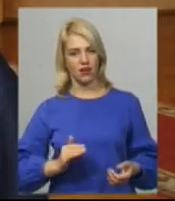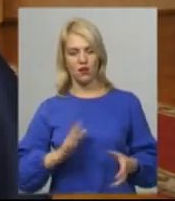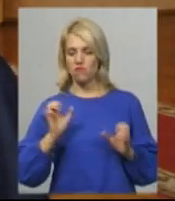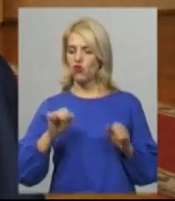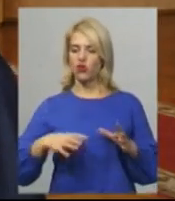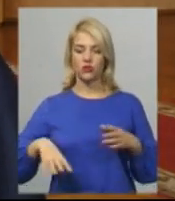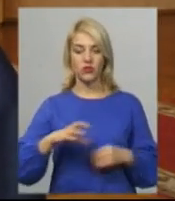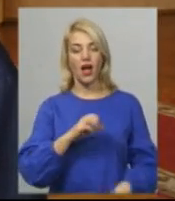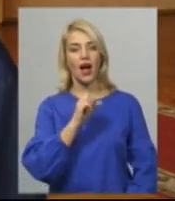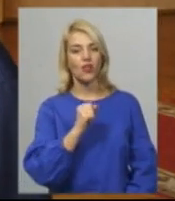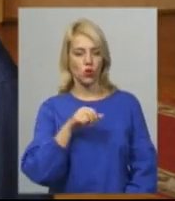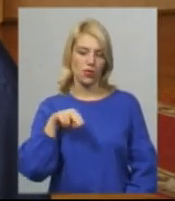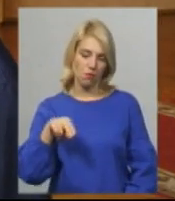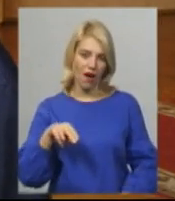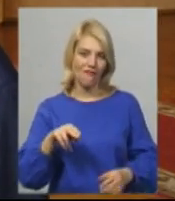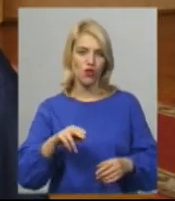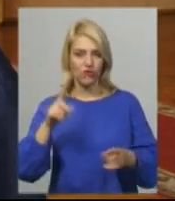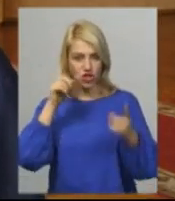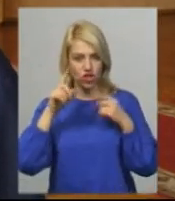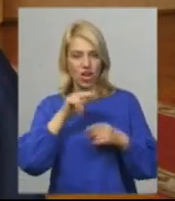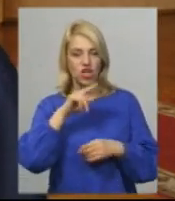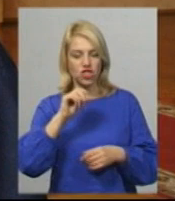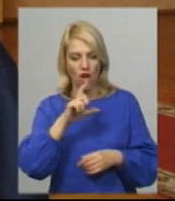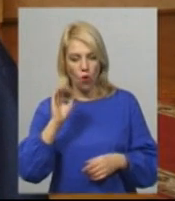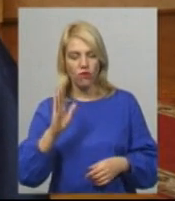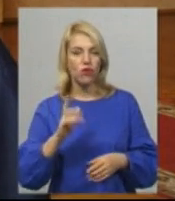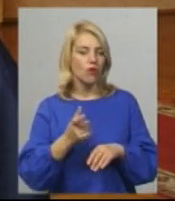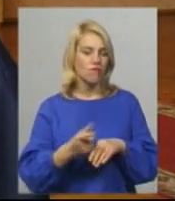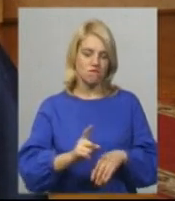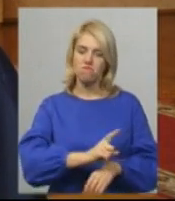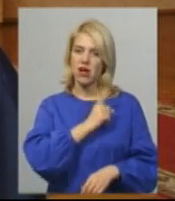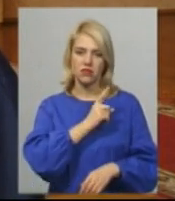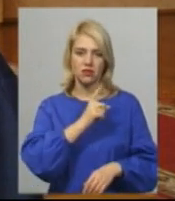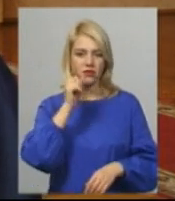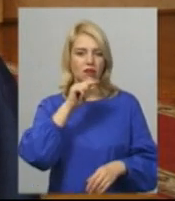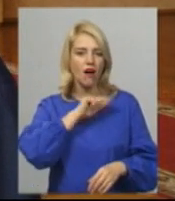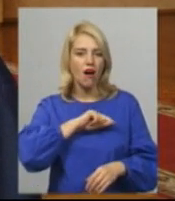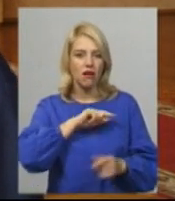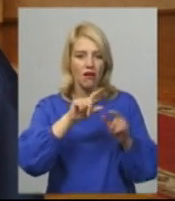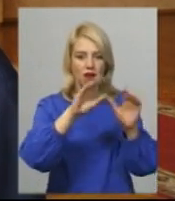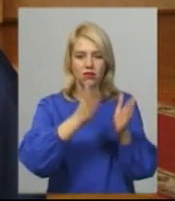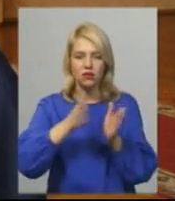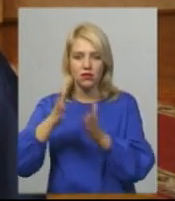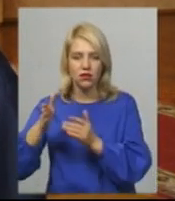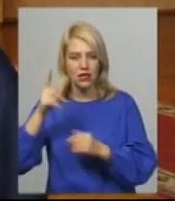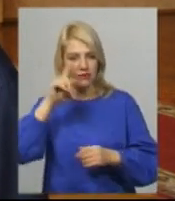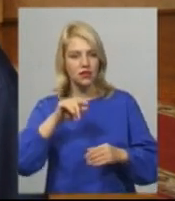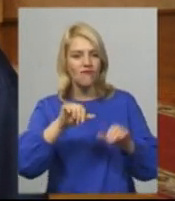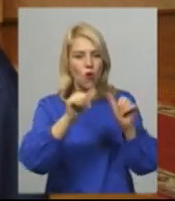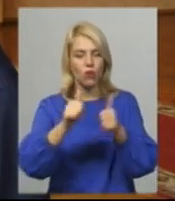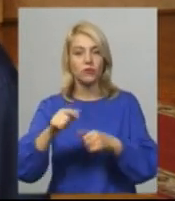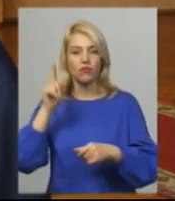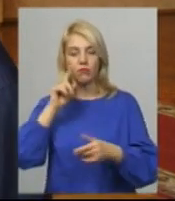Павлович – майстер був Чехов, який знав характери, образи. Він вмів